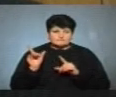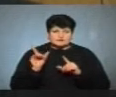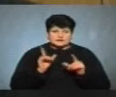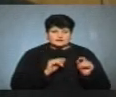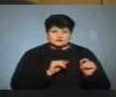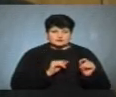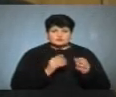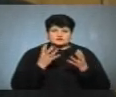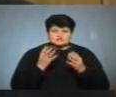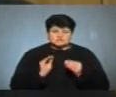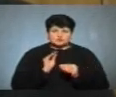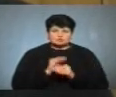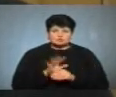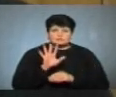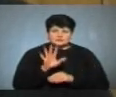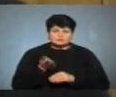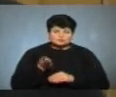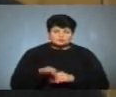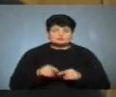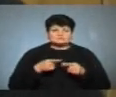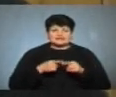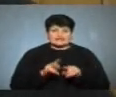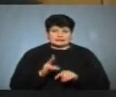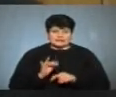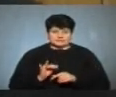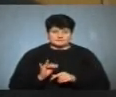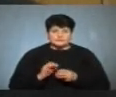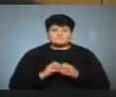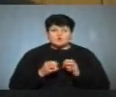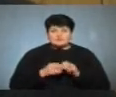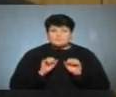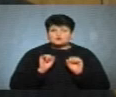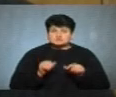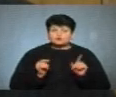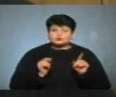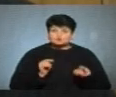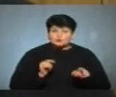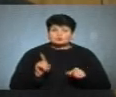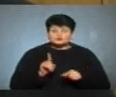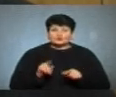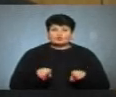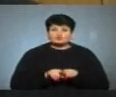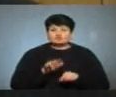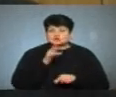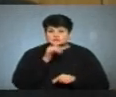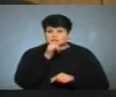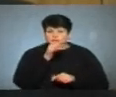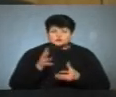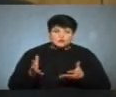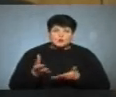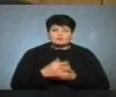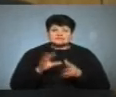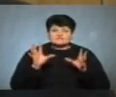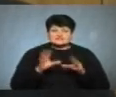ще додатково 5 одиниць техніки. Проблема, можливо, в тому, що одночасно неможливо охопити всі